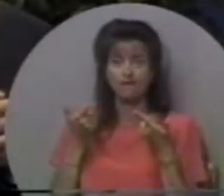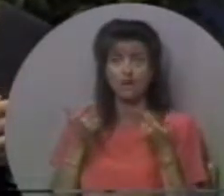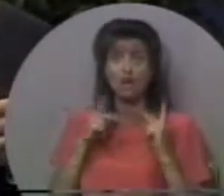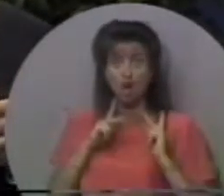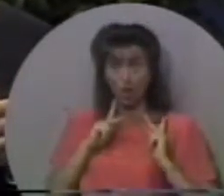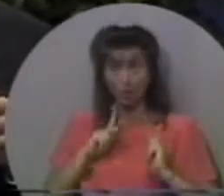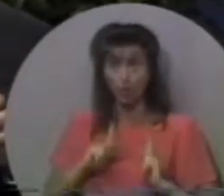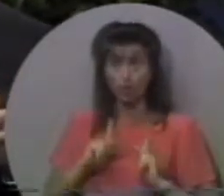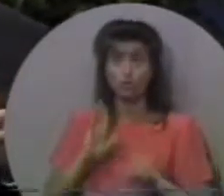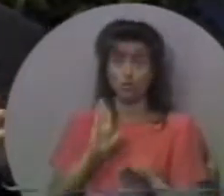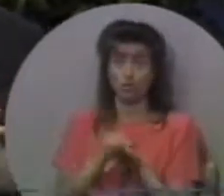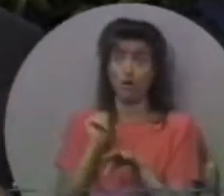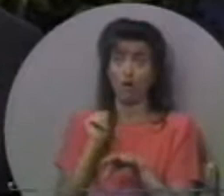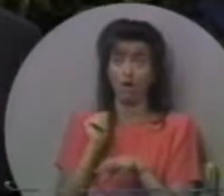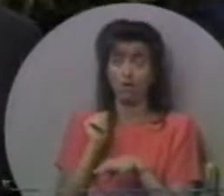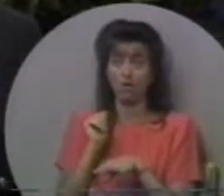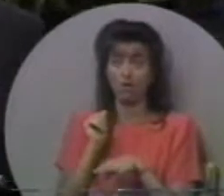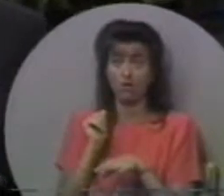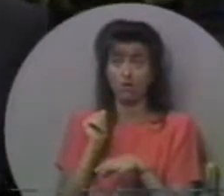Особистий поклик.